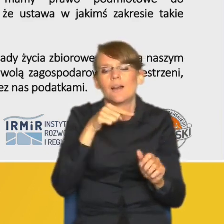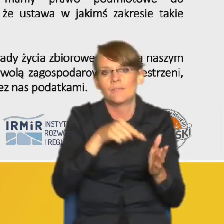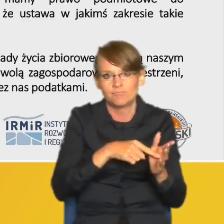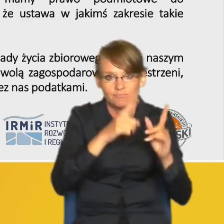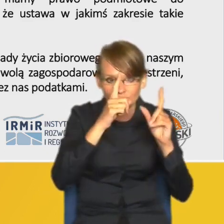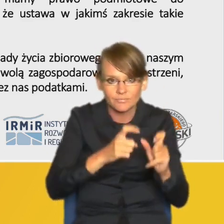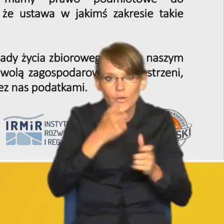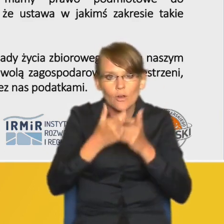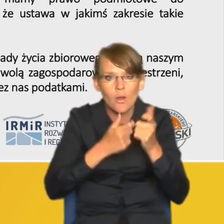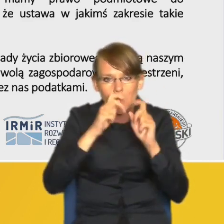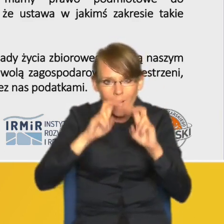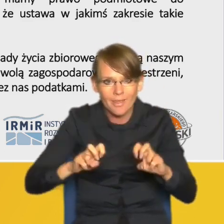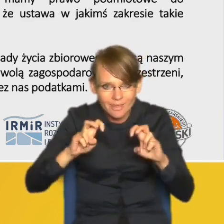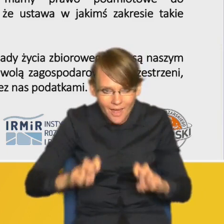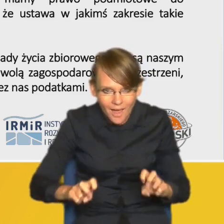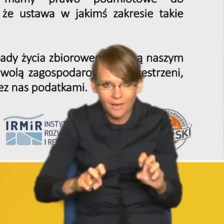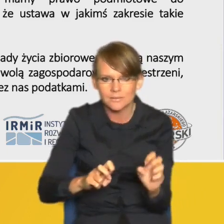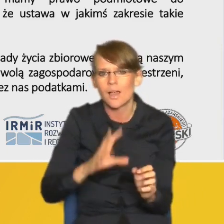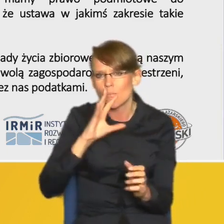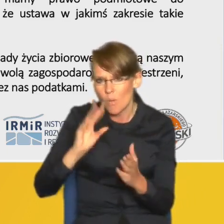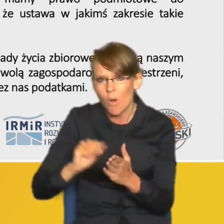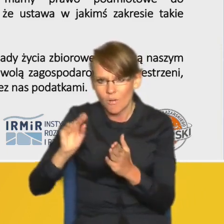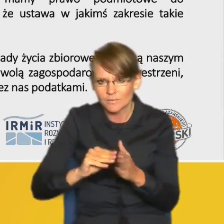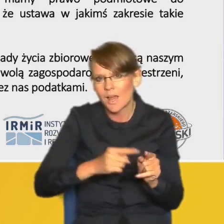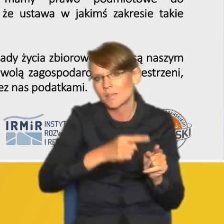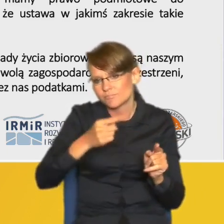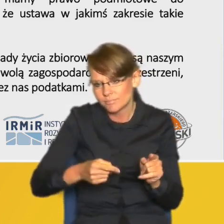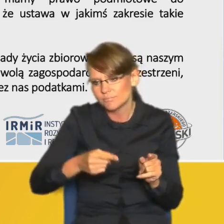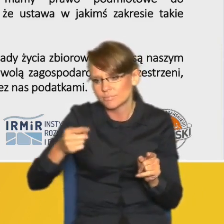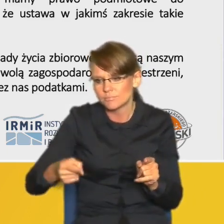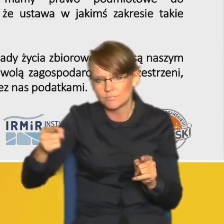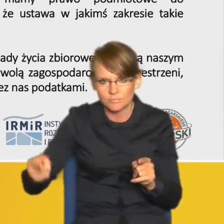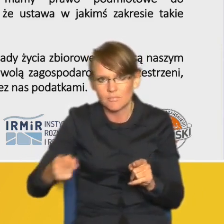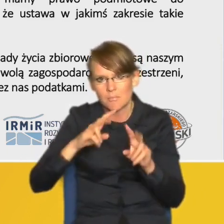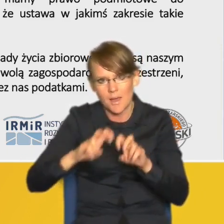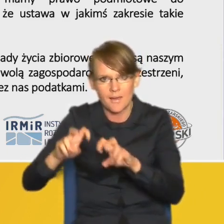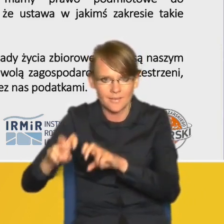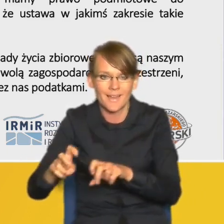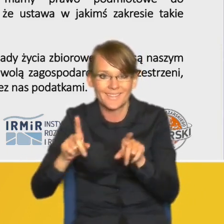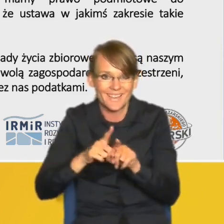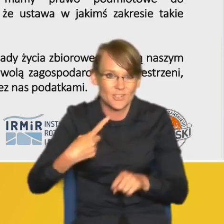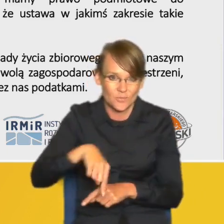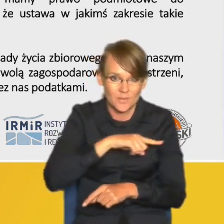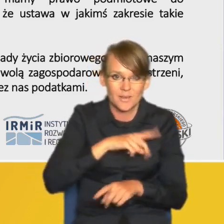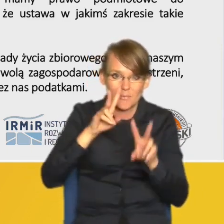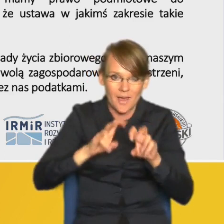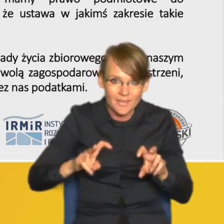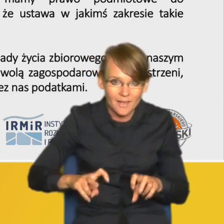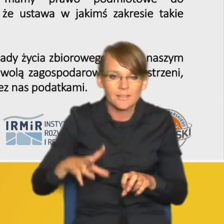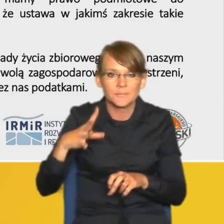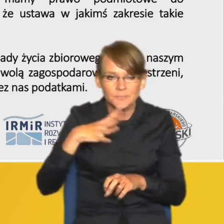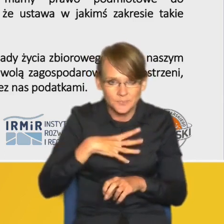które niejako i w naszych badaniach również przez Instytut Rozwoju Miast zostały potwierdzone